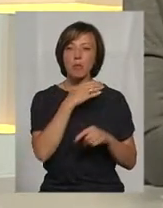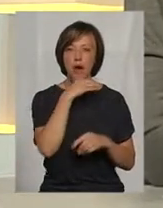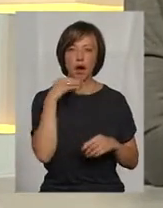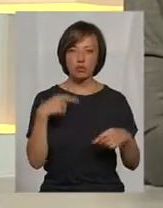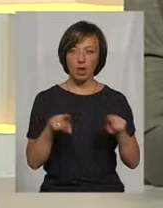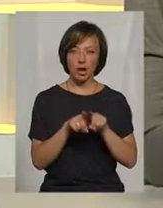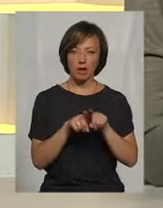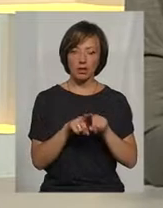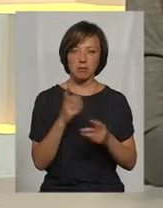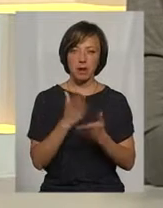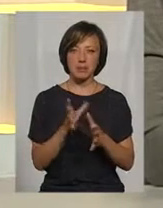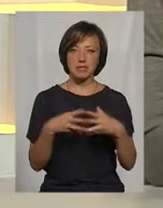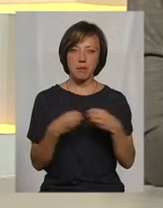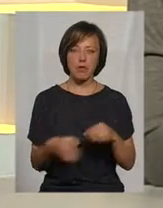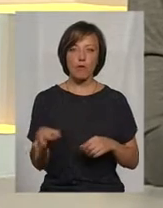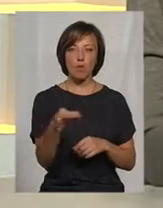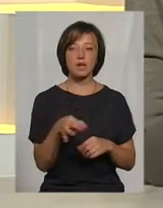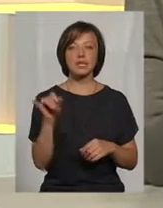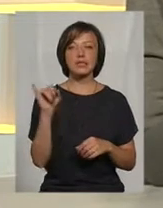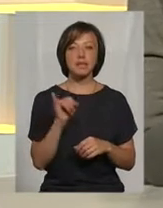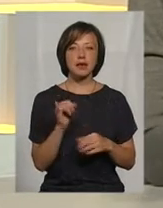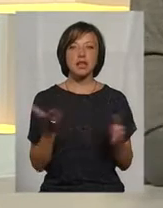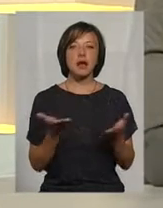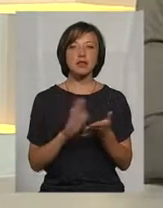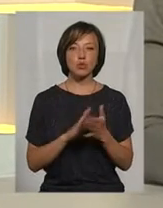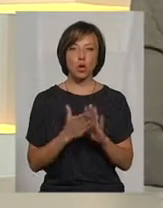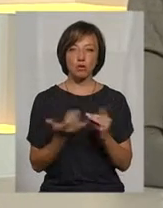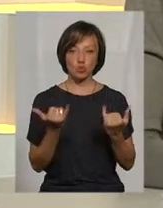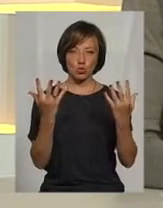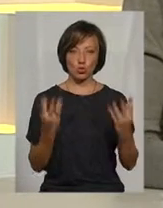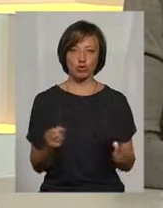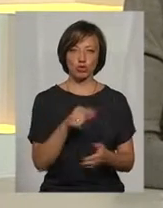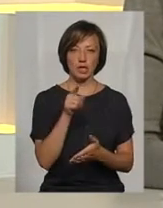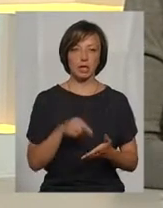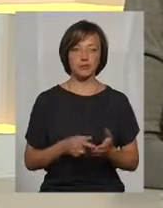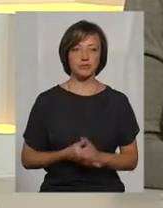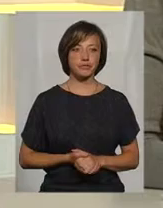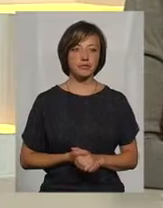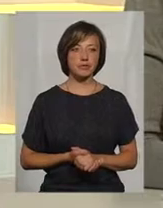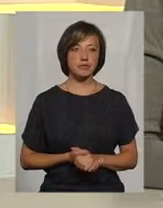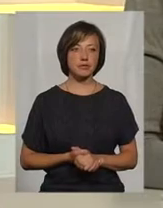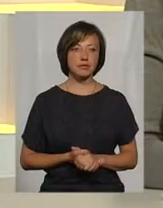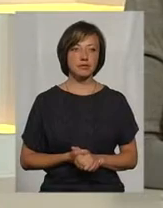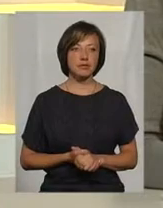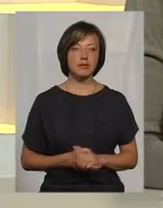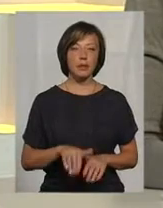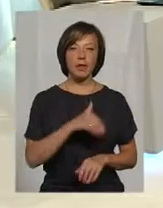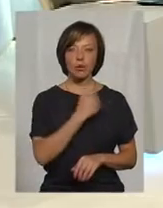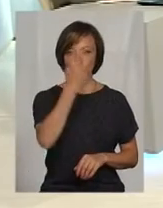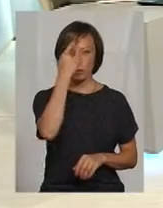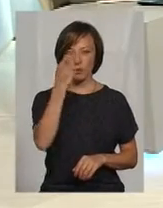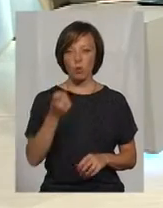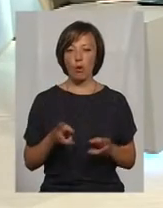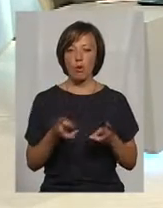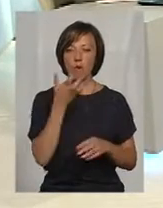домохсподарств маємо в області, і яка ситуація на сьогодні? Хочу повідомити, що в опалювальний період